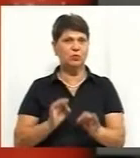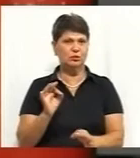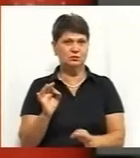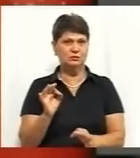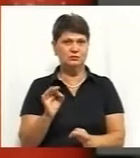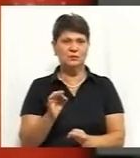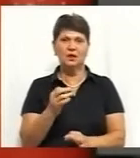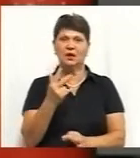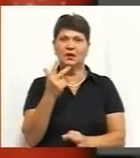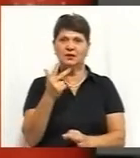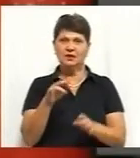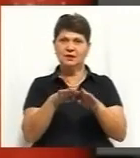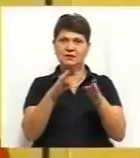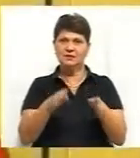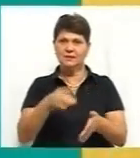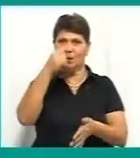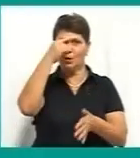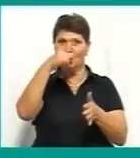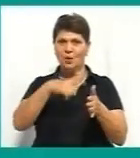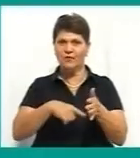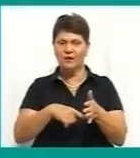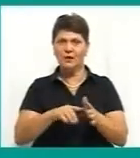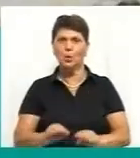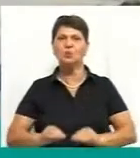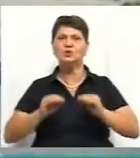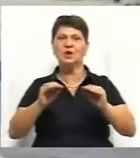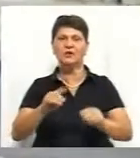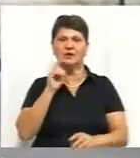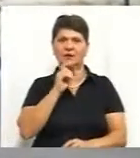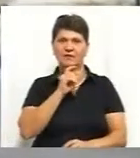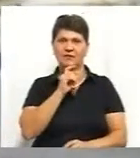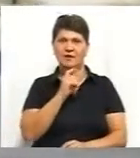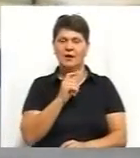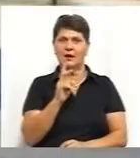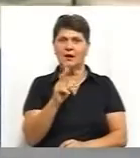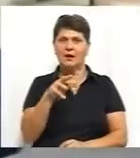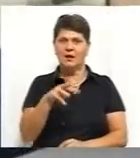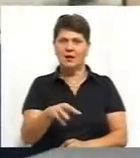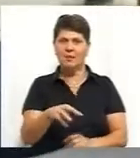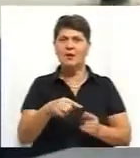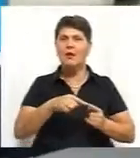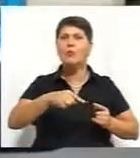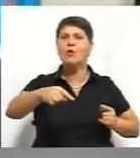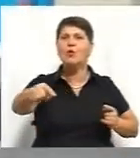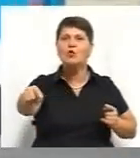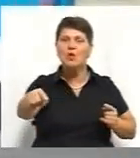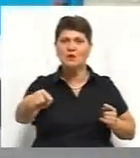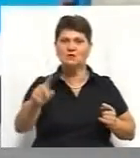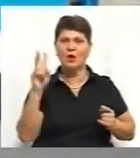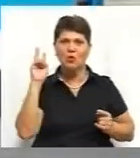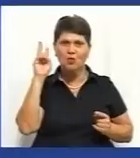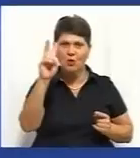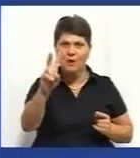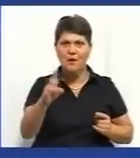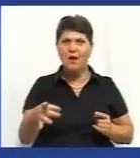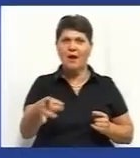Три скриньки довіри встановили у Вінниці. На кілометр продовжать тролейбусну лінію у мікрорайоні Тяжилів.